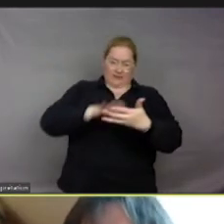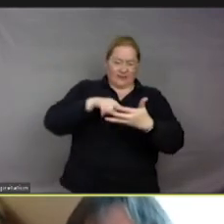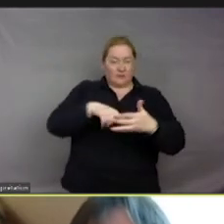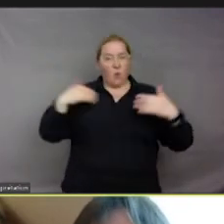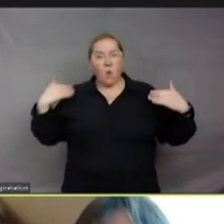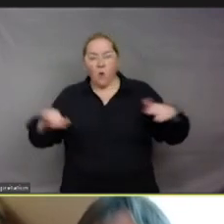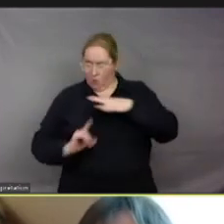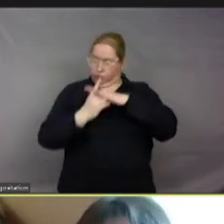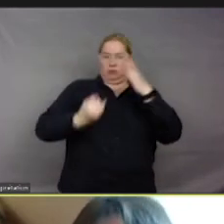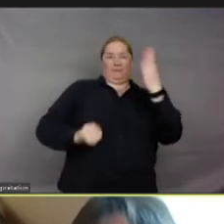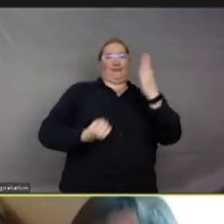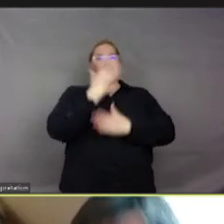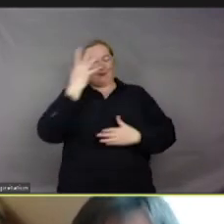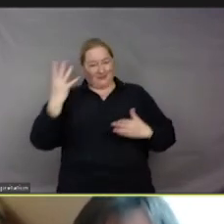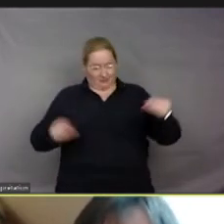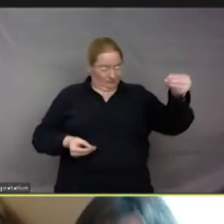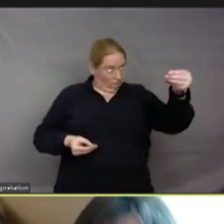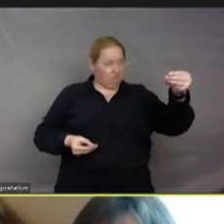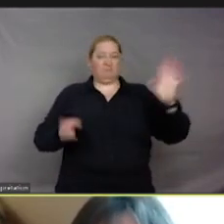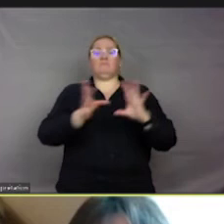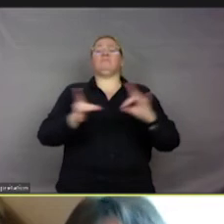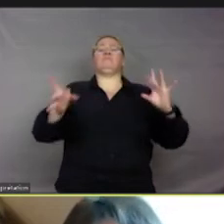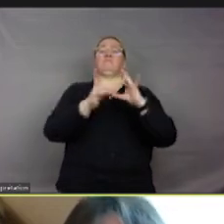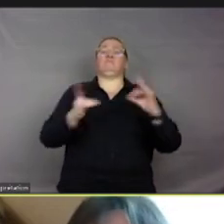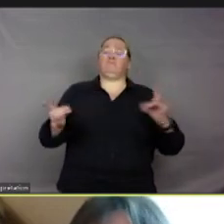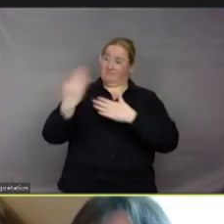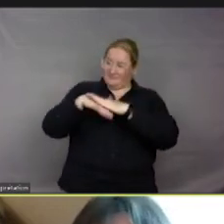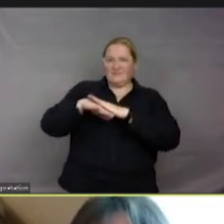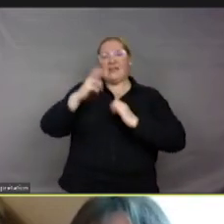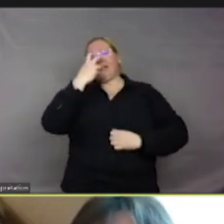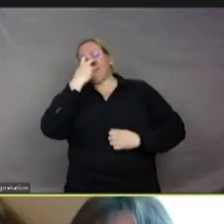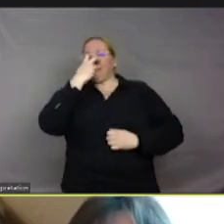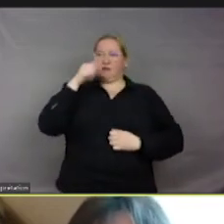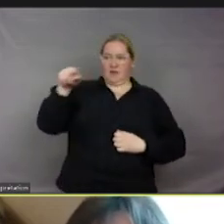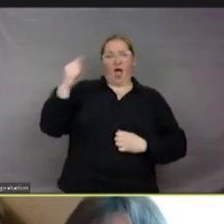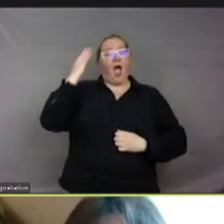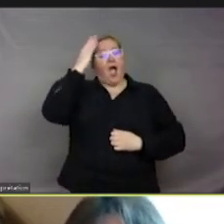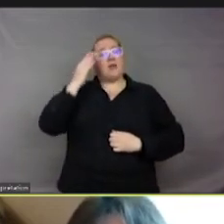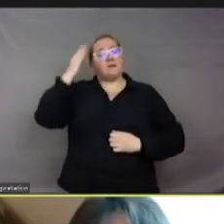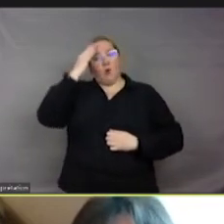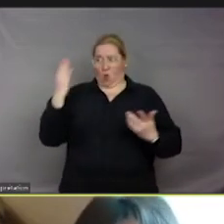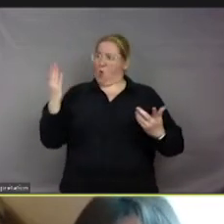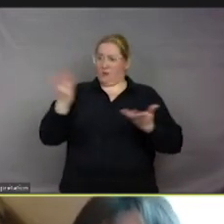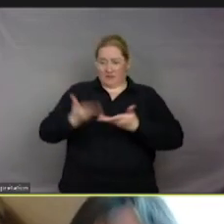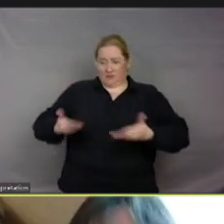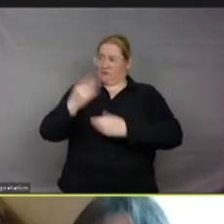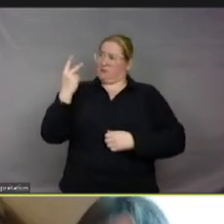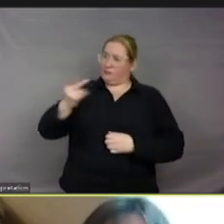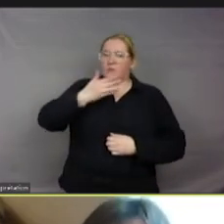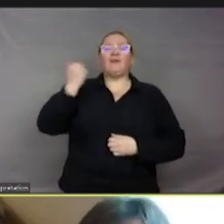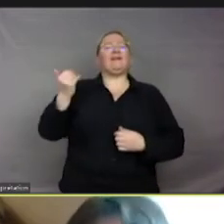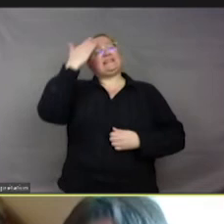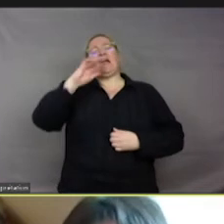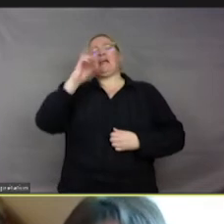améliorer la condition des animaux dans les cirques, puisqu'il n'y aura plus d'animaux sauvages dans les cirques itinérants.